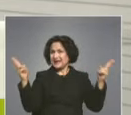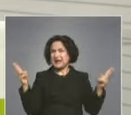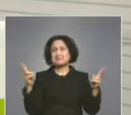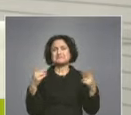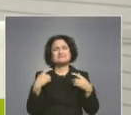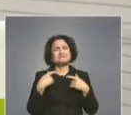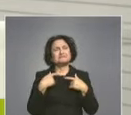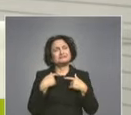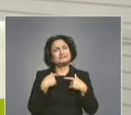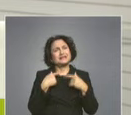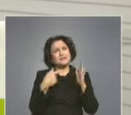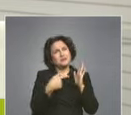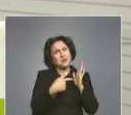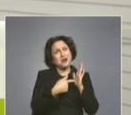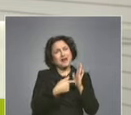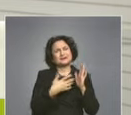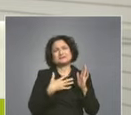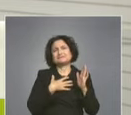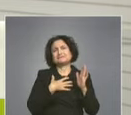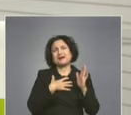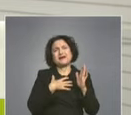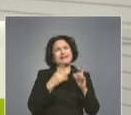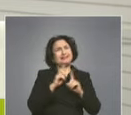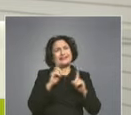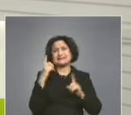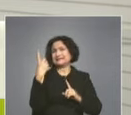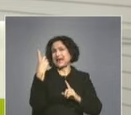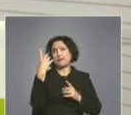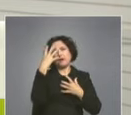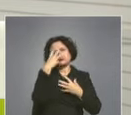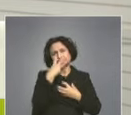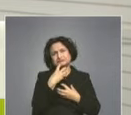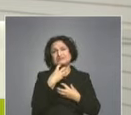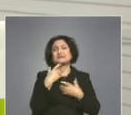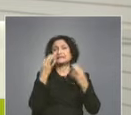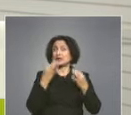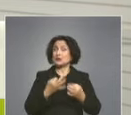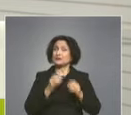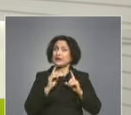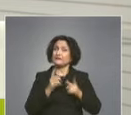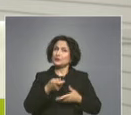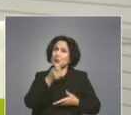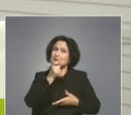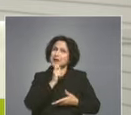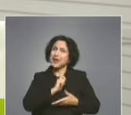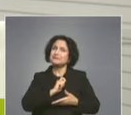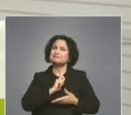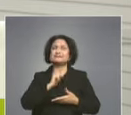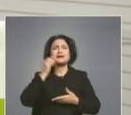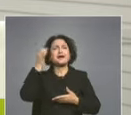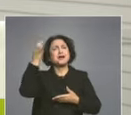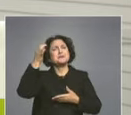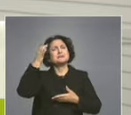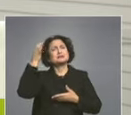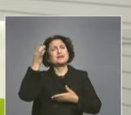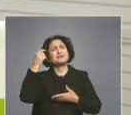от своята сериозност, от своята намръщаност. От време на време трябва да умеем да сме сантиментални, да сме